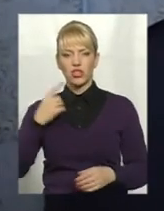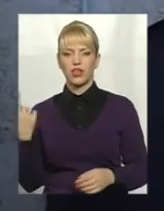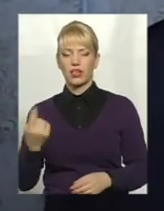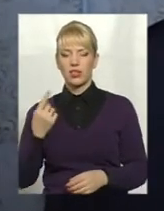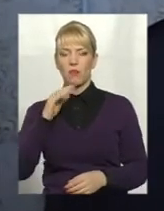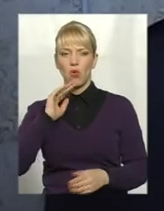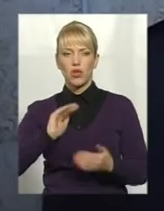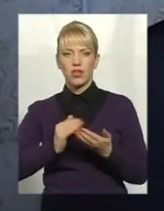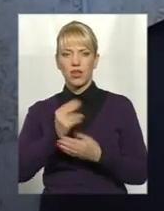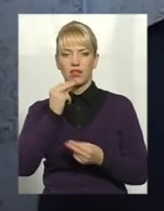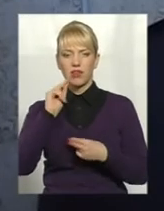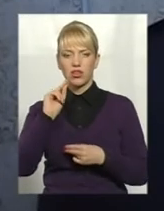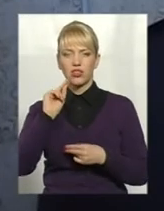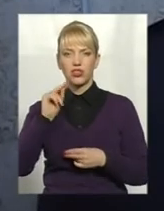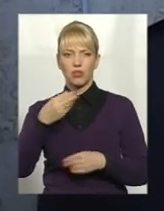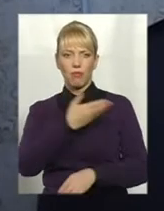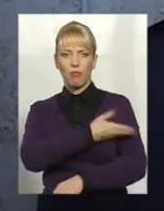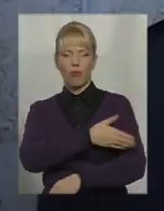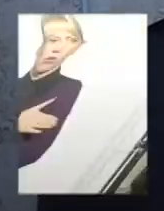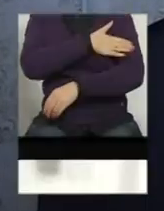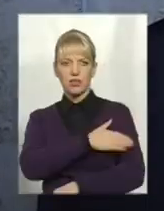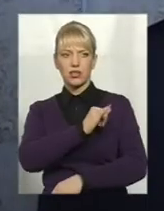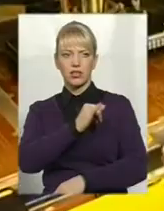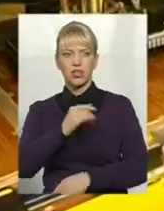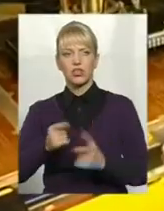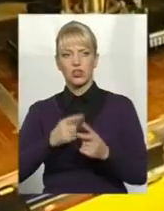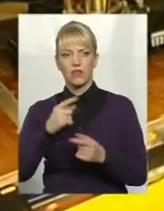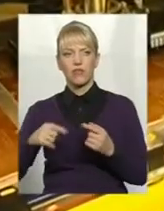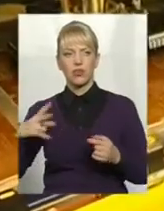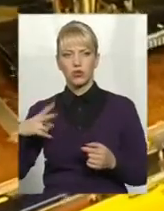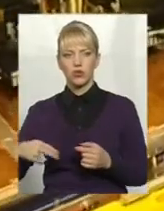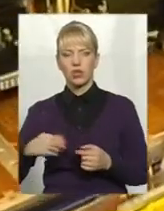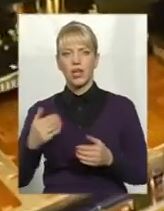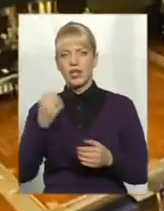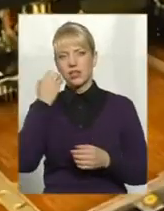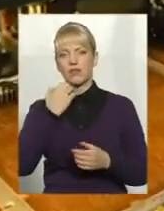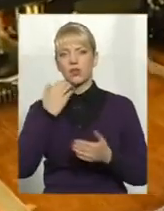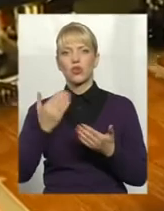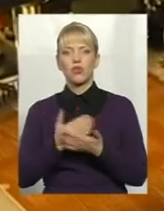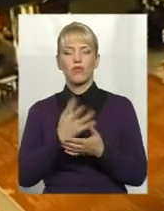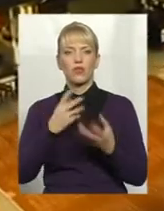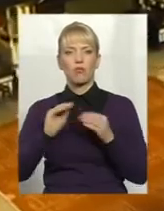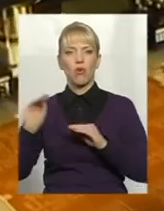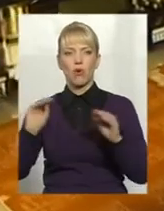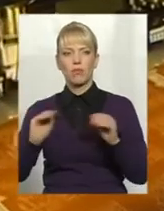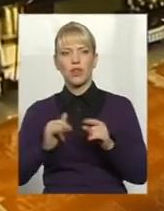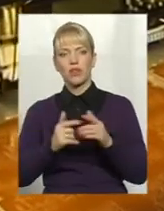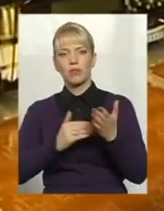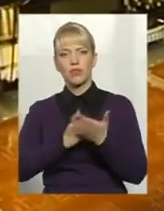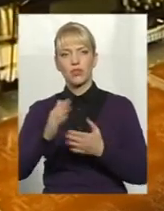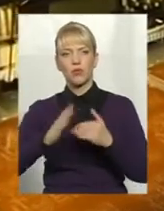якості нижчі, навіть краще, ніж польські, ніж французькі. Завдяки новітньому обладнанню, а головне – високому